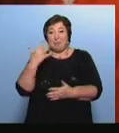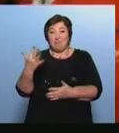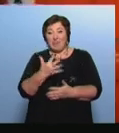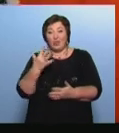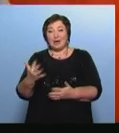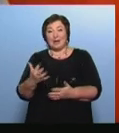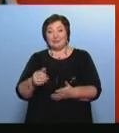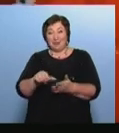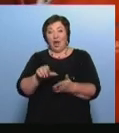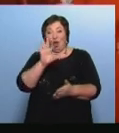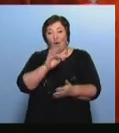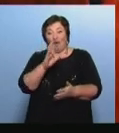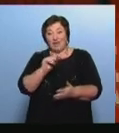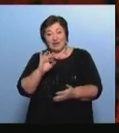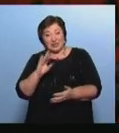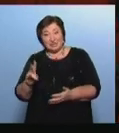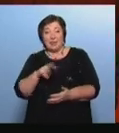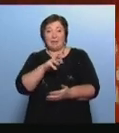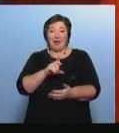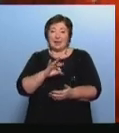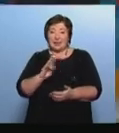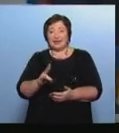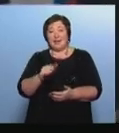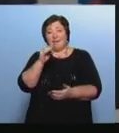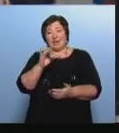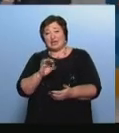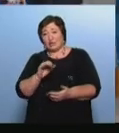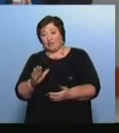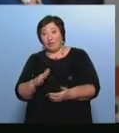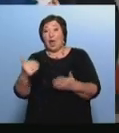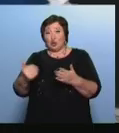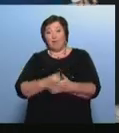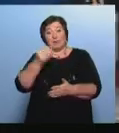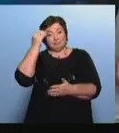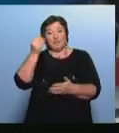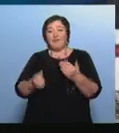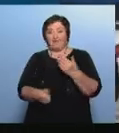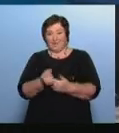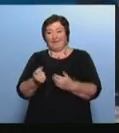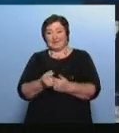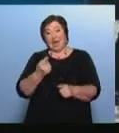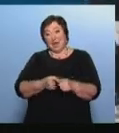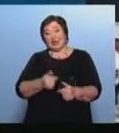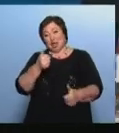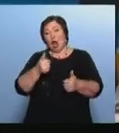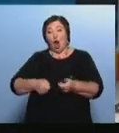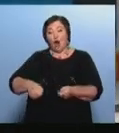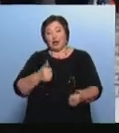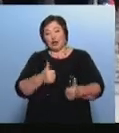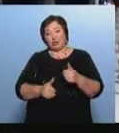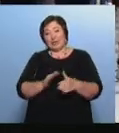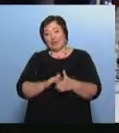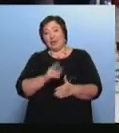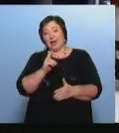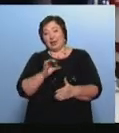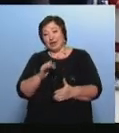Овечкиных Овечкиных, Малкиных, Фетисовых Новых талантов обязательно выявит и этот хоккейный турнир имени Николашникова Матчи